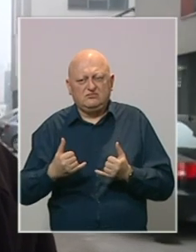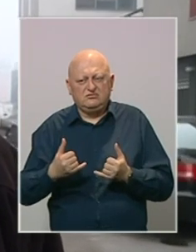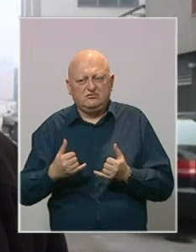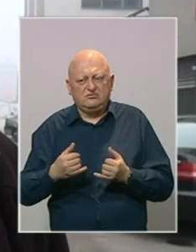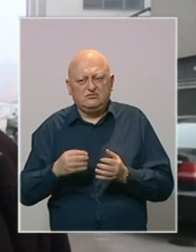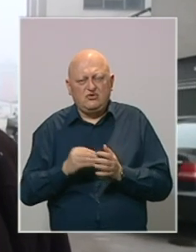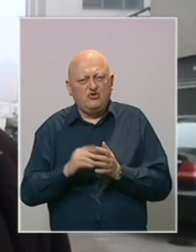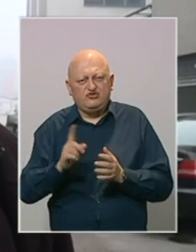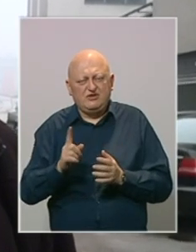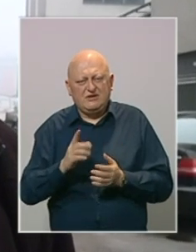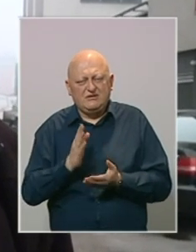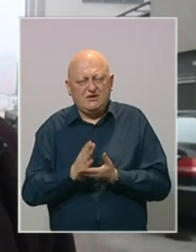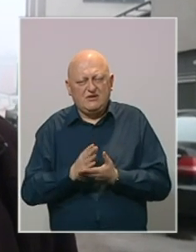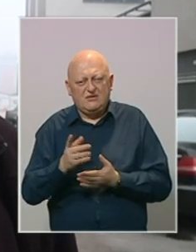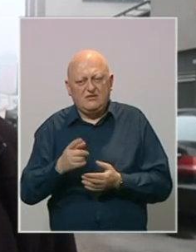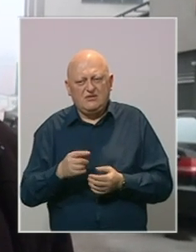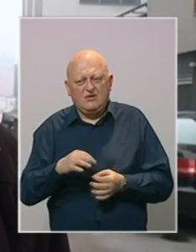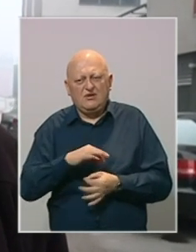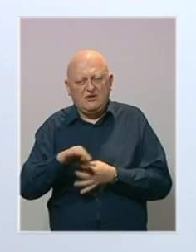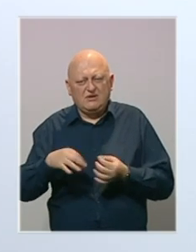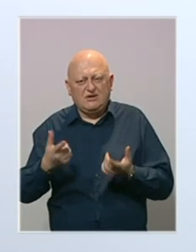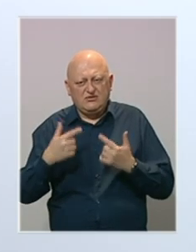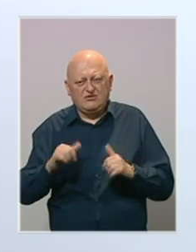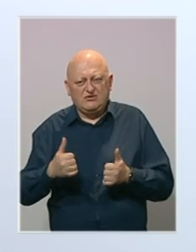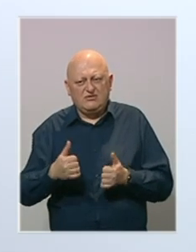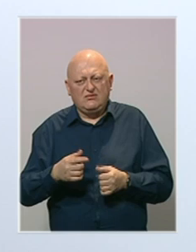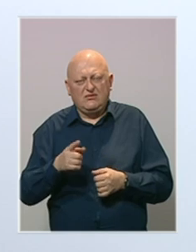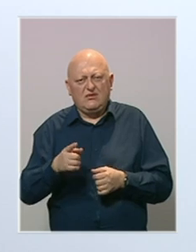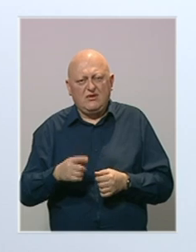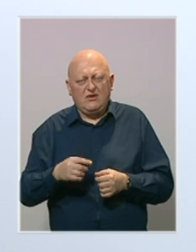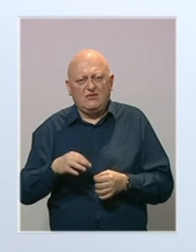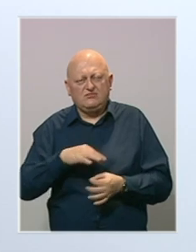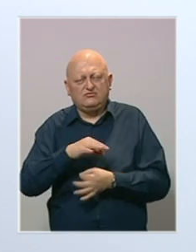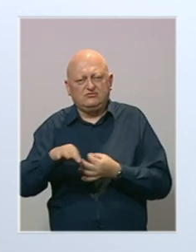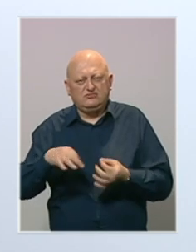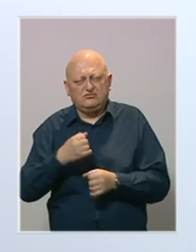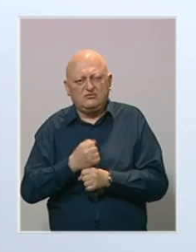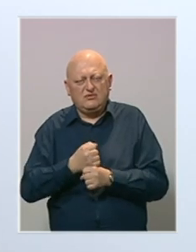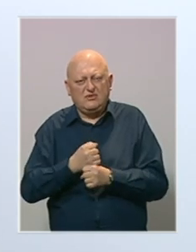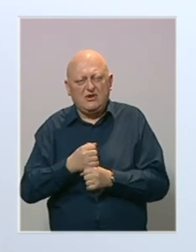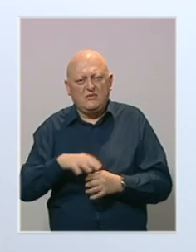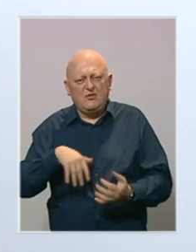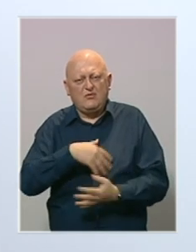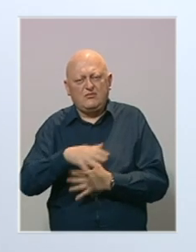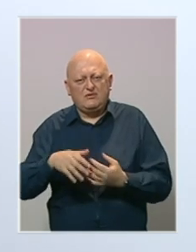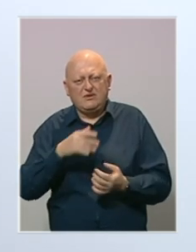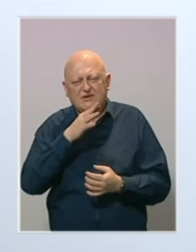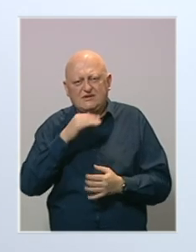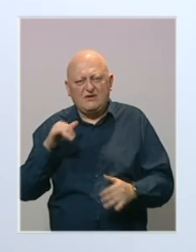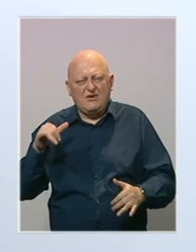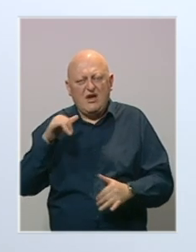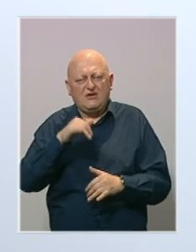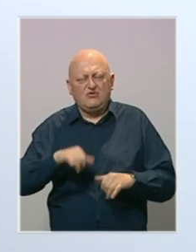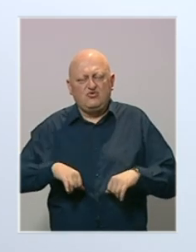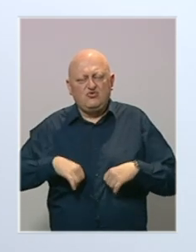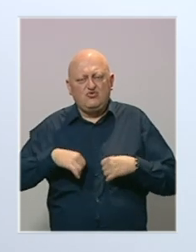još nije tako, iako je grad zagađen što je činjenica. A smog i gusta magla napravili su pravu pometnju i na Sarajevskom aerodromu.